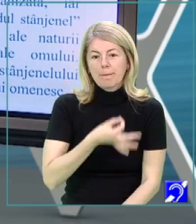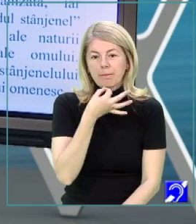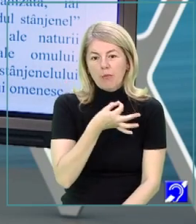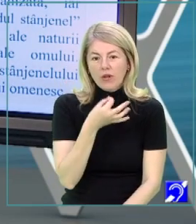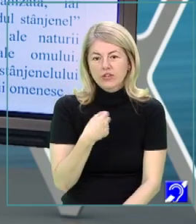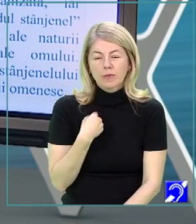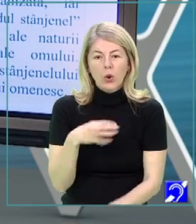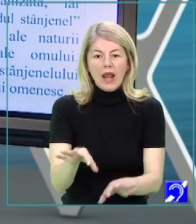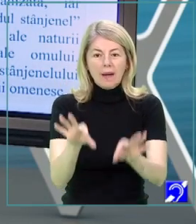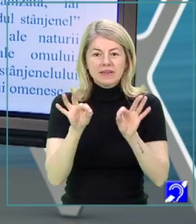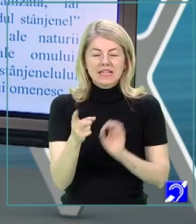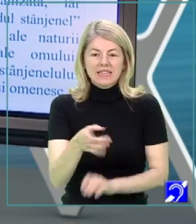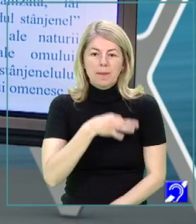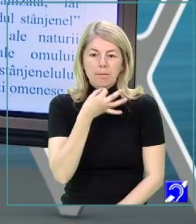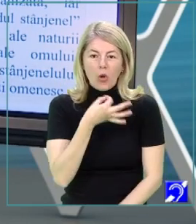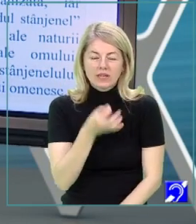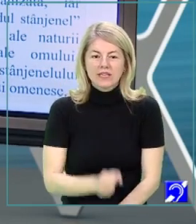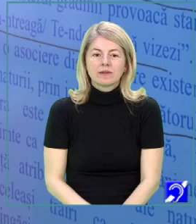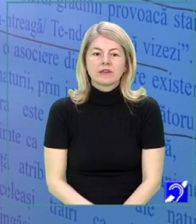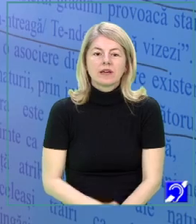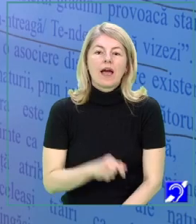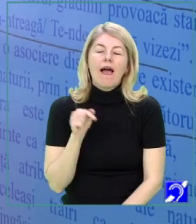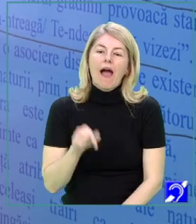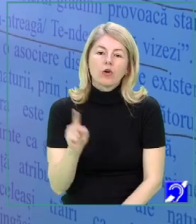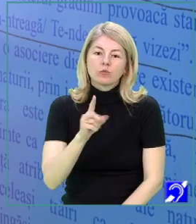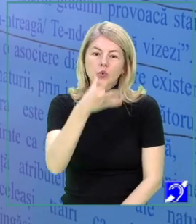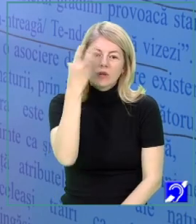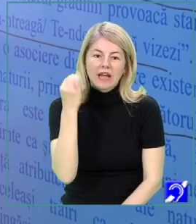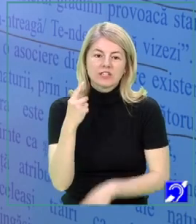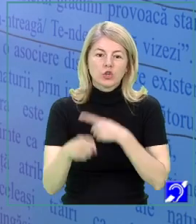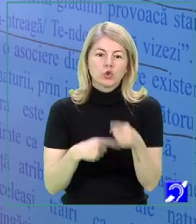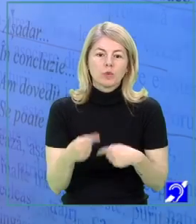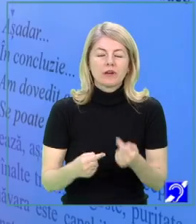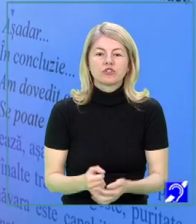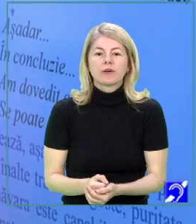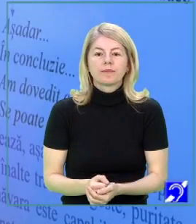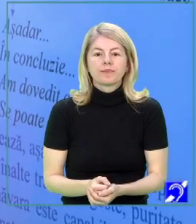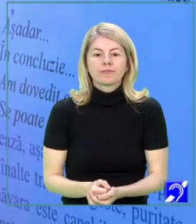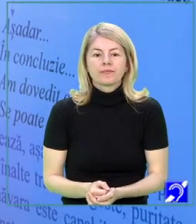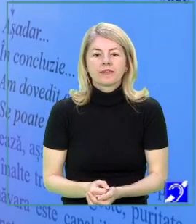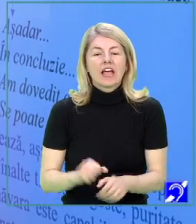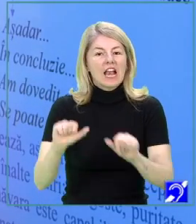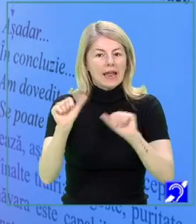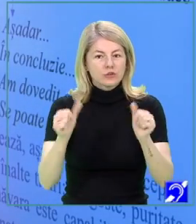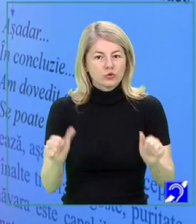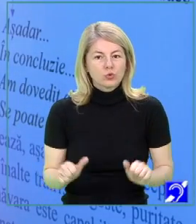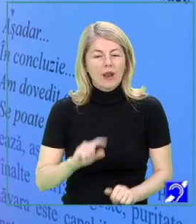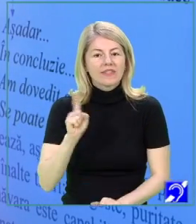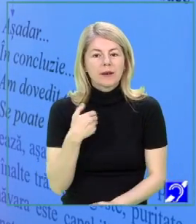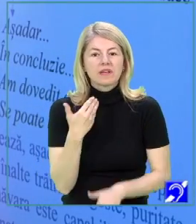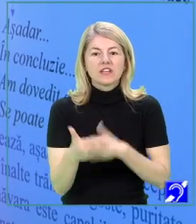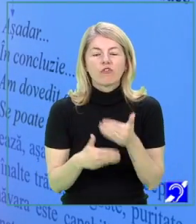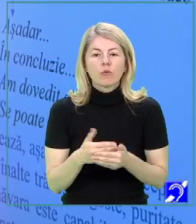le-am extras din poezie. Acum, nu uitați, după ce le-ați structurat, trebuie să